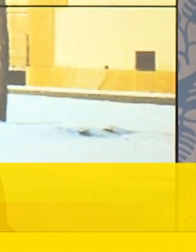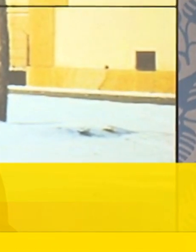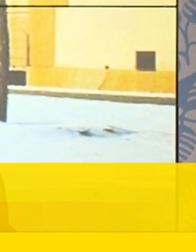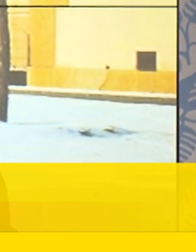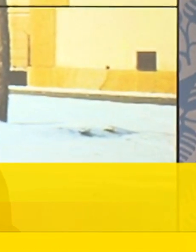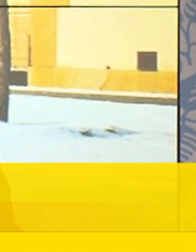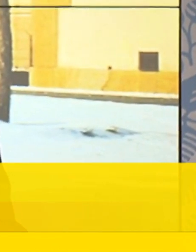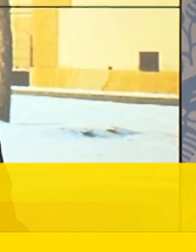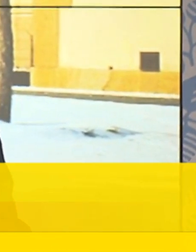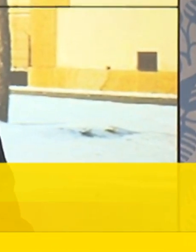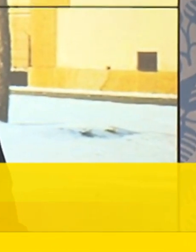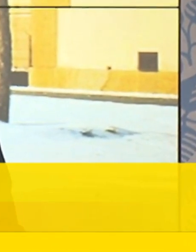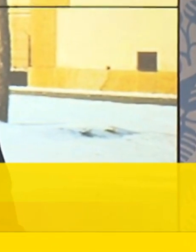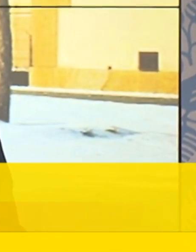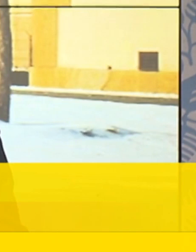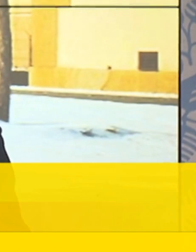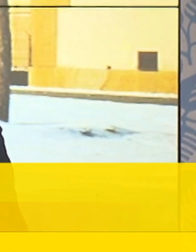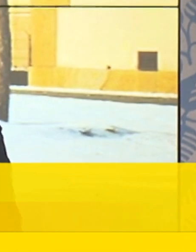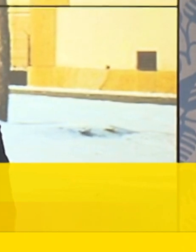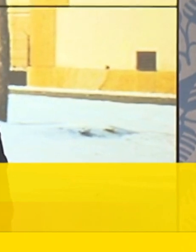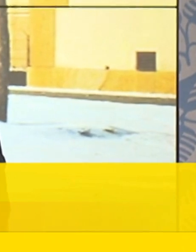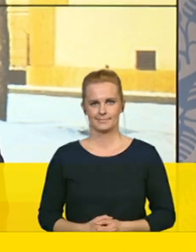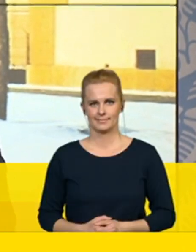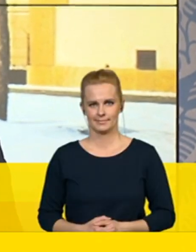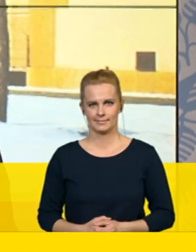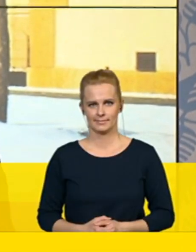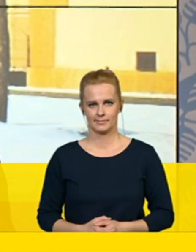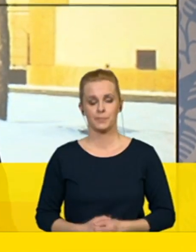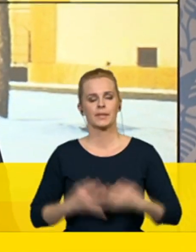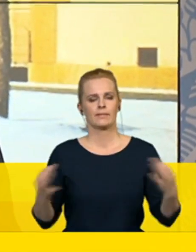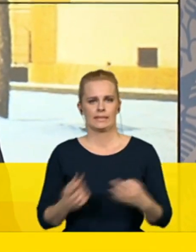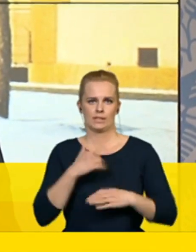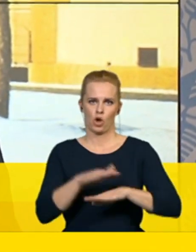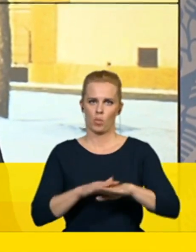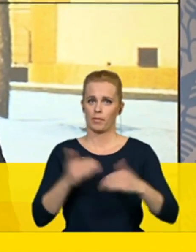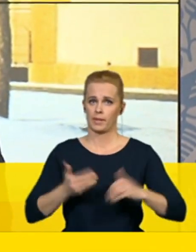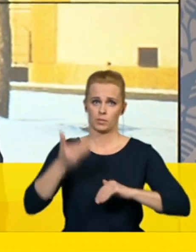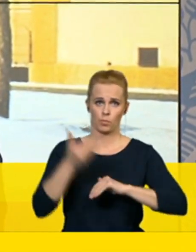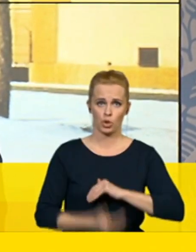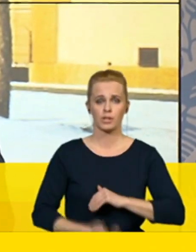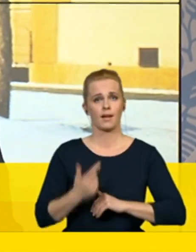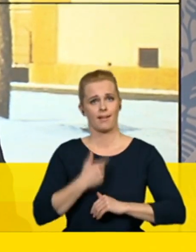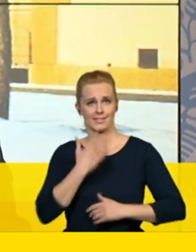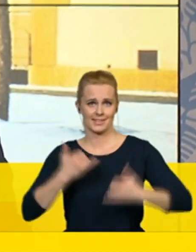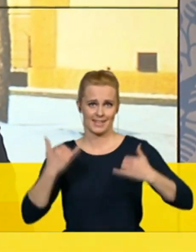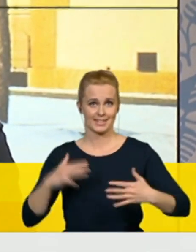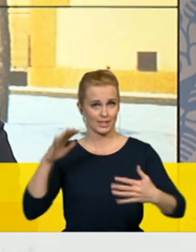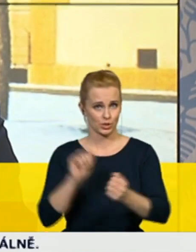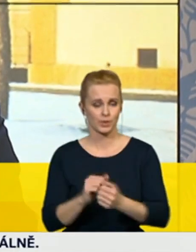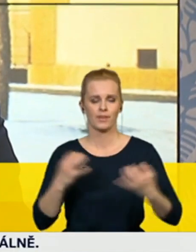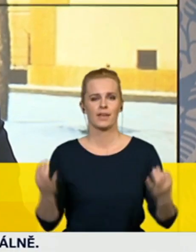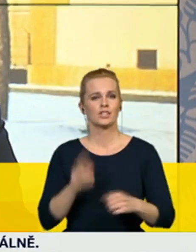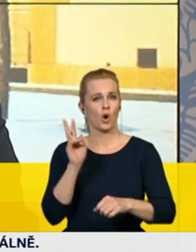diskutovali opravdu závažná témata a chtěli jsme mít jistotu, že ta opatření, která zvolíme,